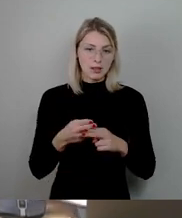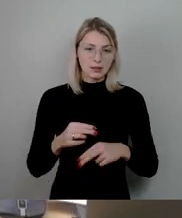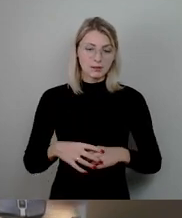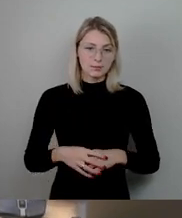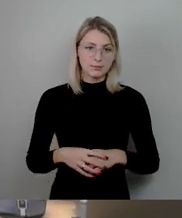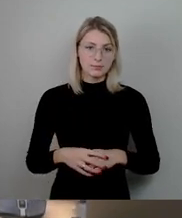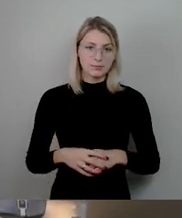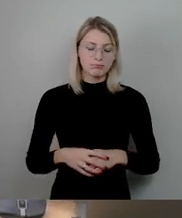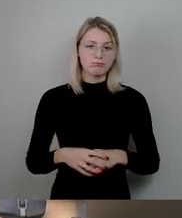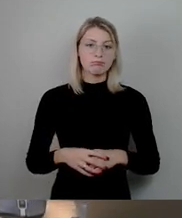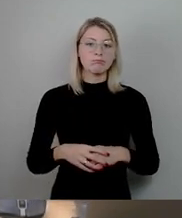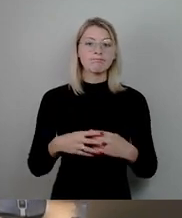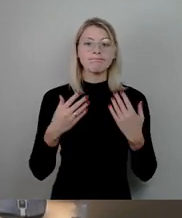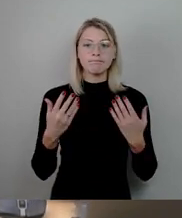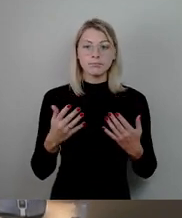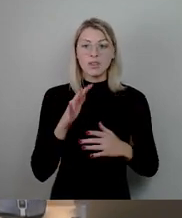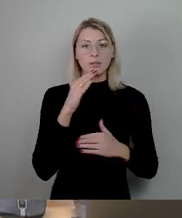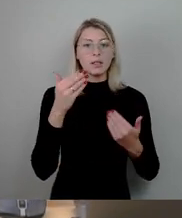diesem Sinne, vielen Dank.